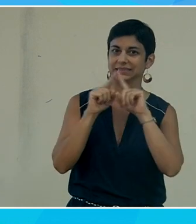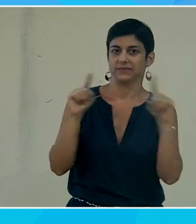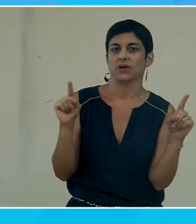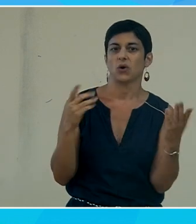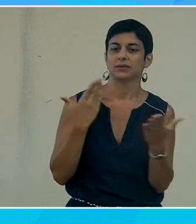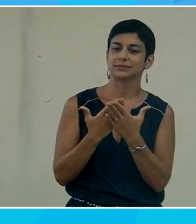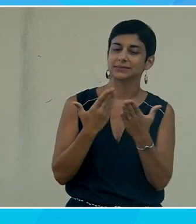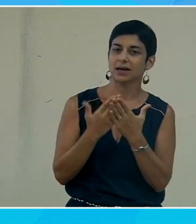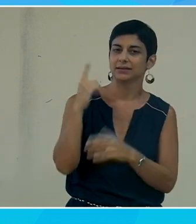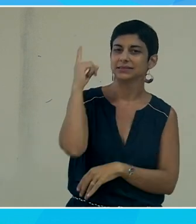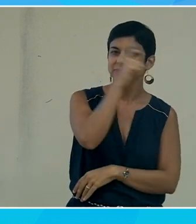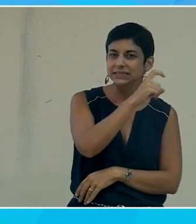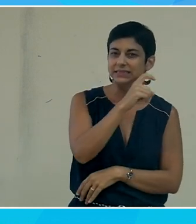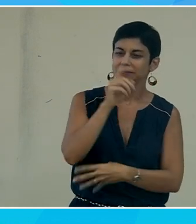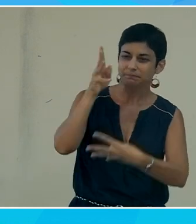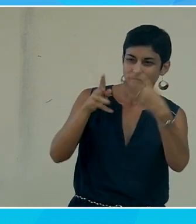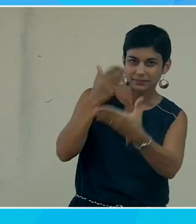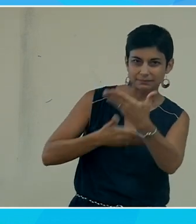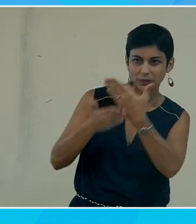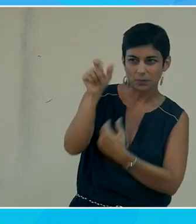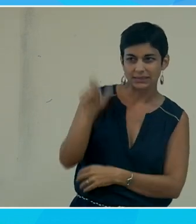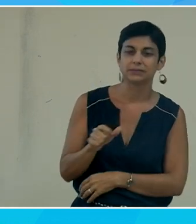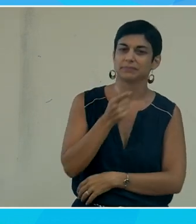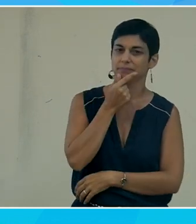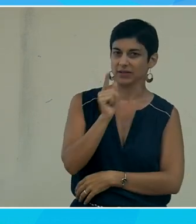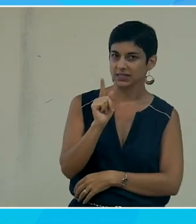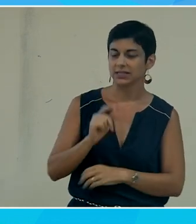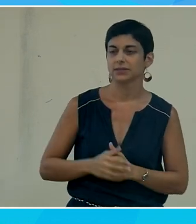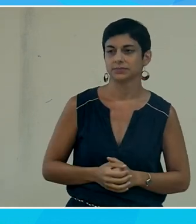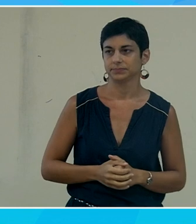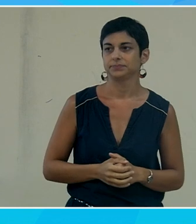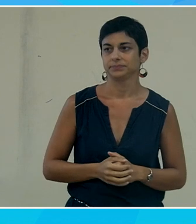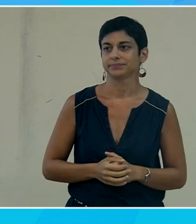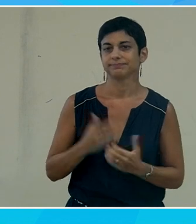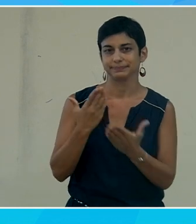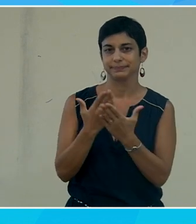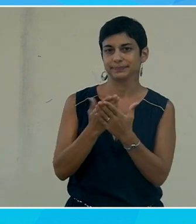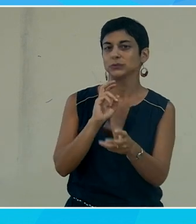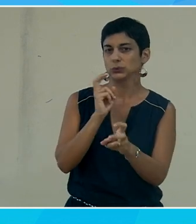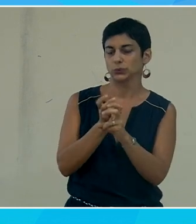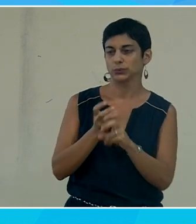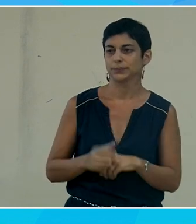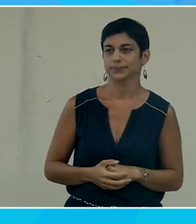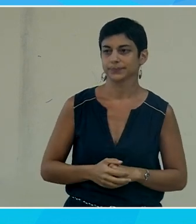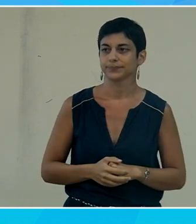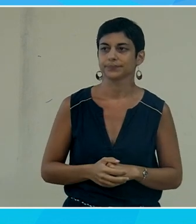ça qui est difficile parce qu'on a du mal à se mettre à la place en fait de l'utilisateur ça c'est très très compliqué